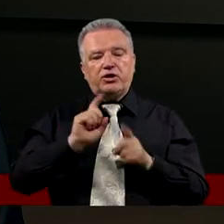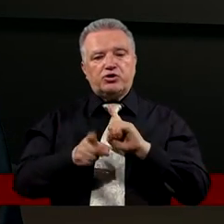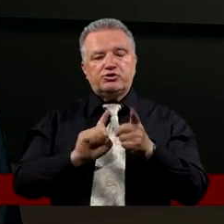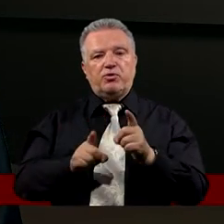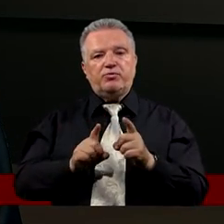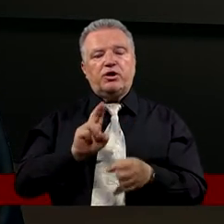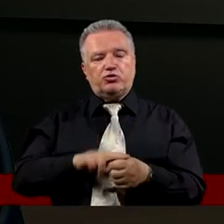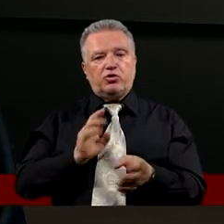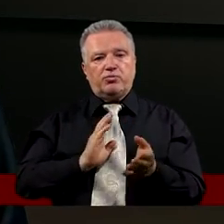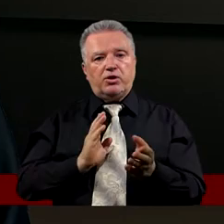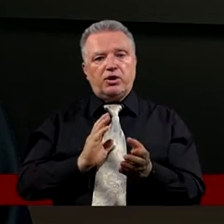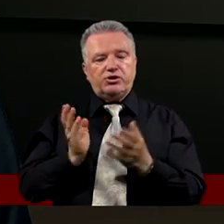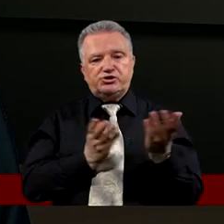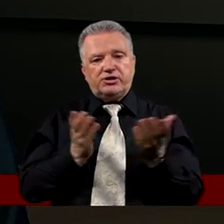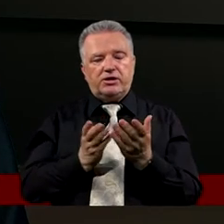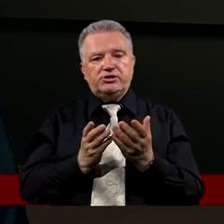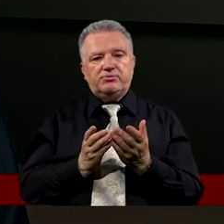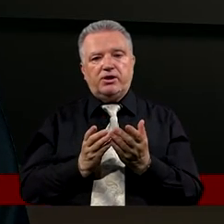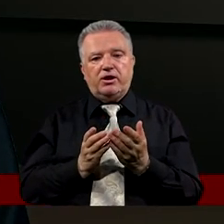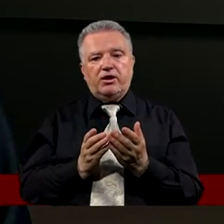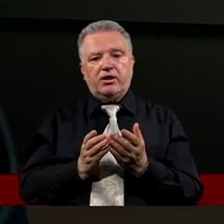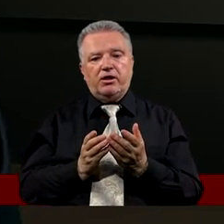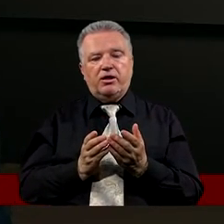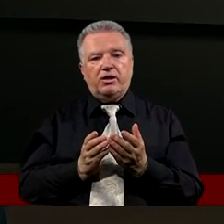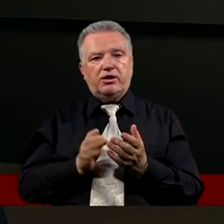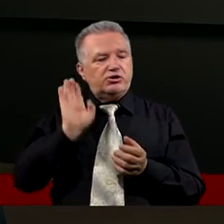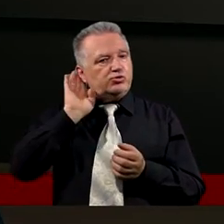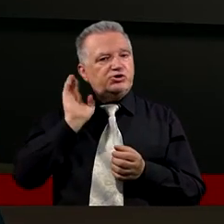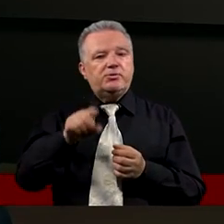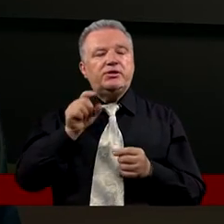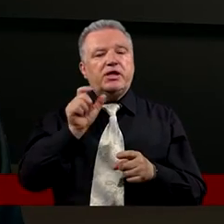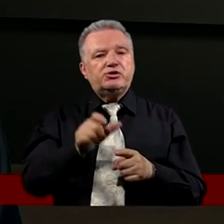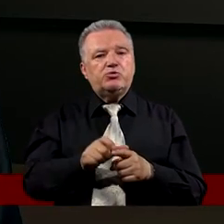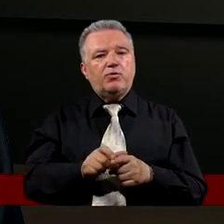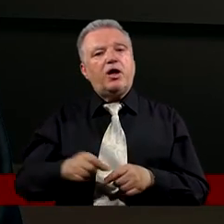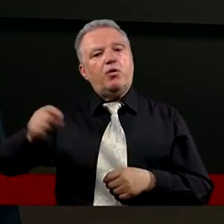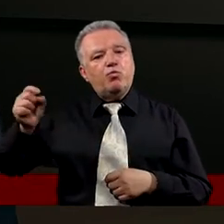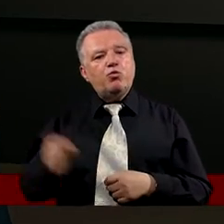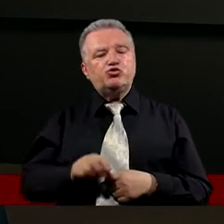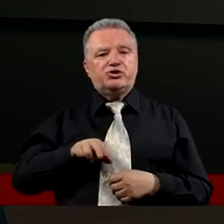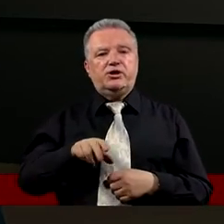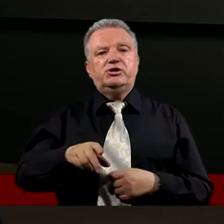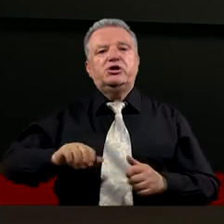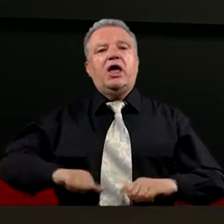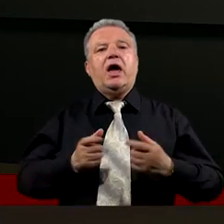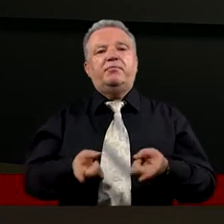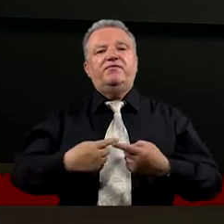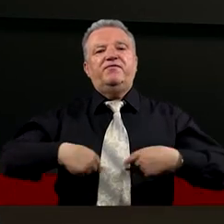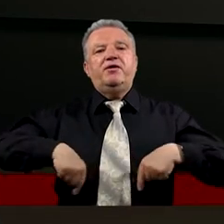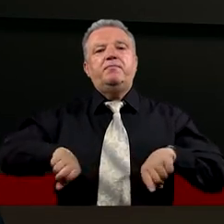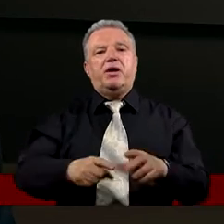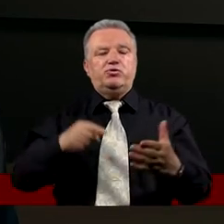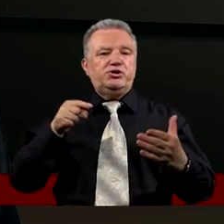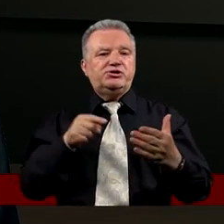przeczytaliśmy Właśnie padają te słowa Od których zaczęliśmy Muszę iść Aby spełnić cel